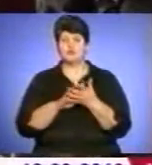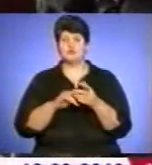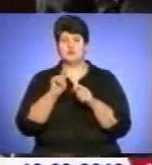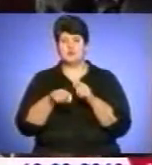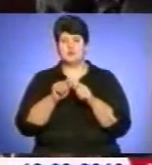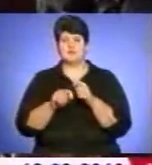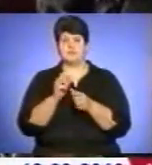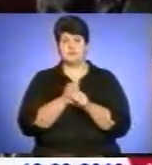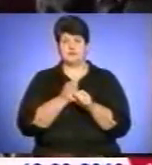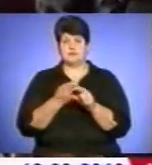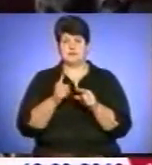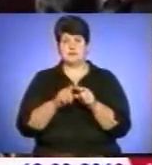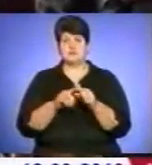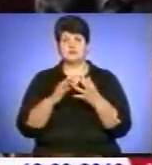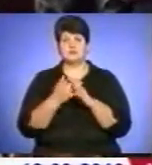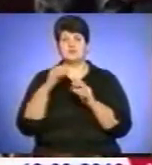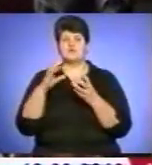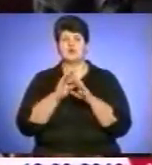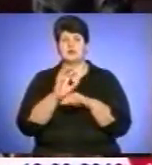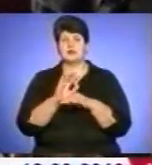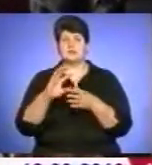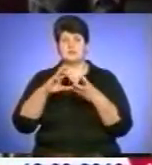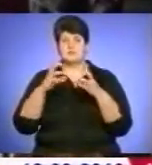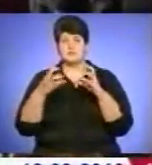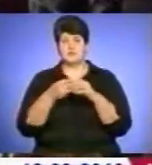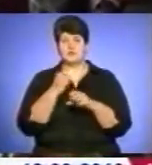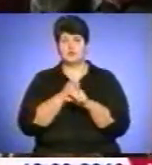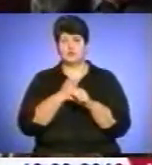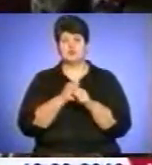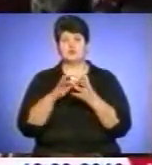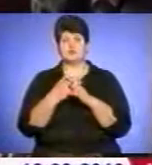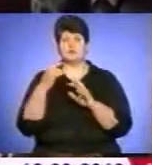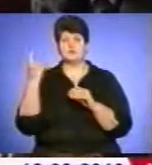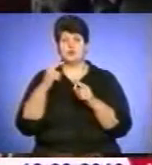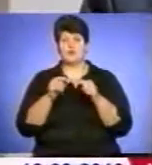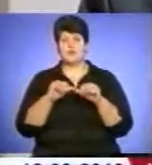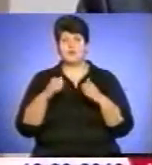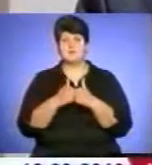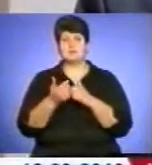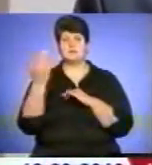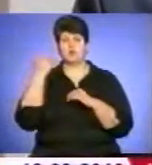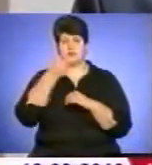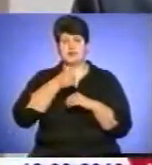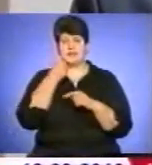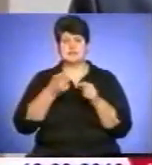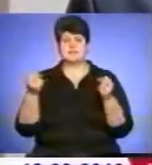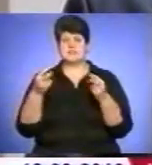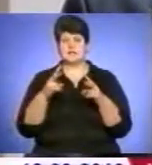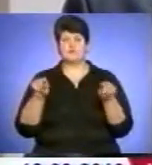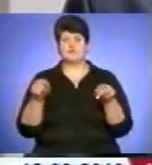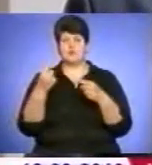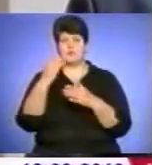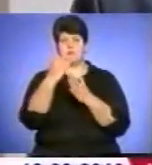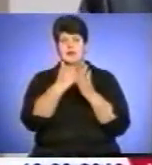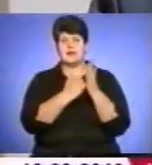цим. Сільгосп-виробники також підбили підсумки роботи агропромислового комплексу області за минулий рік. За спеціально створеним